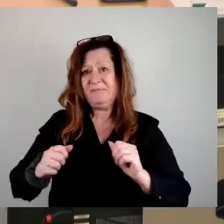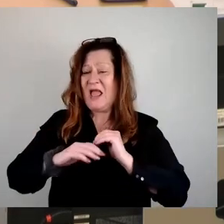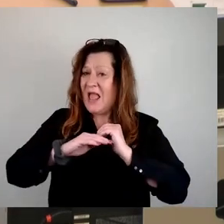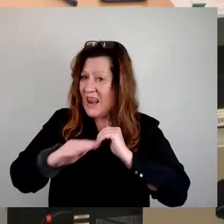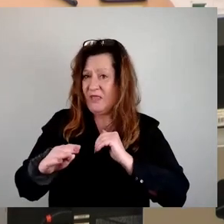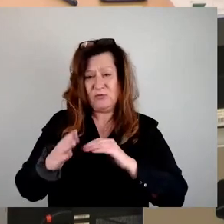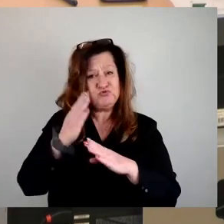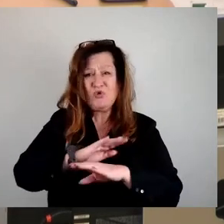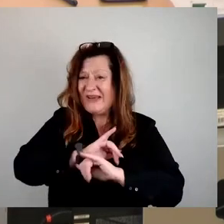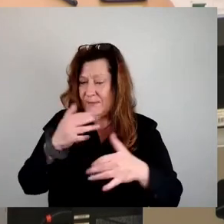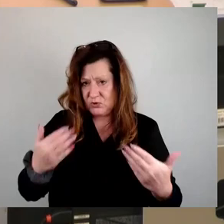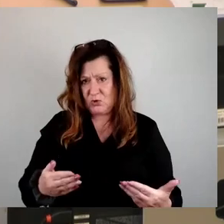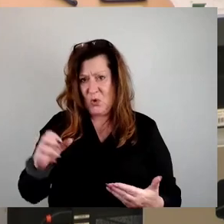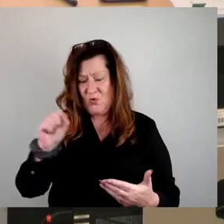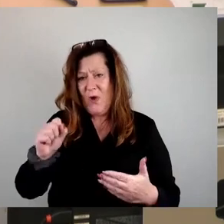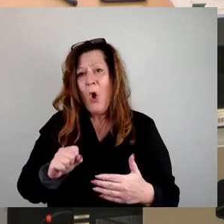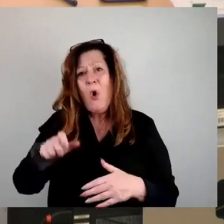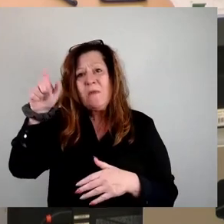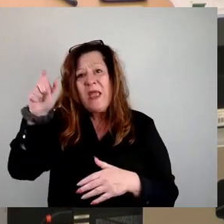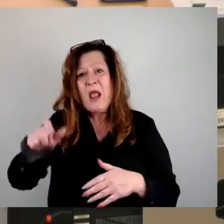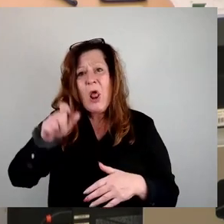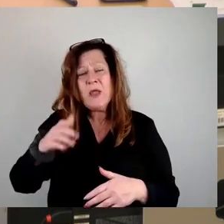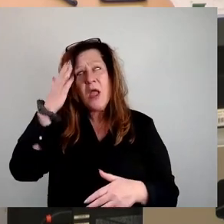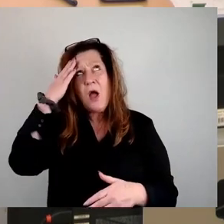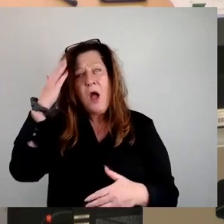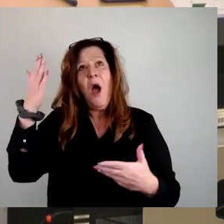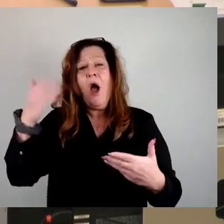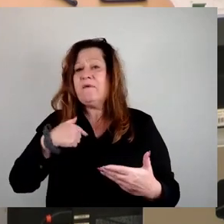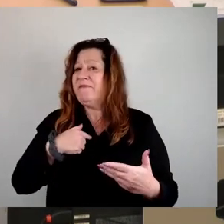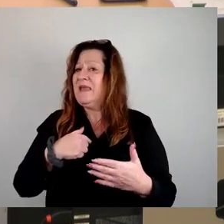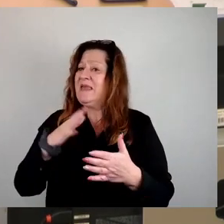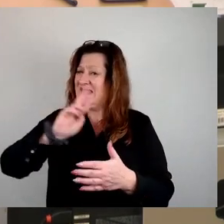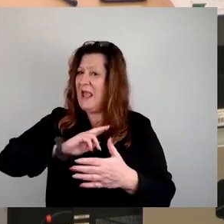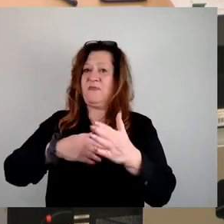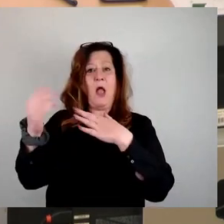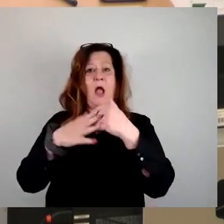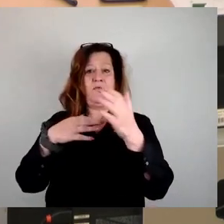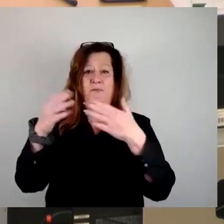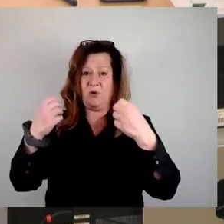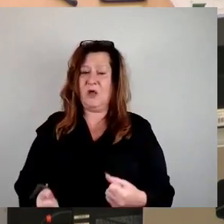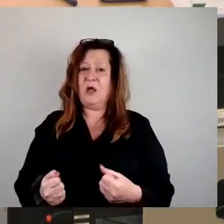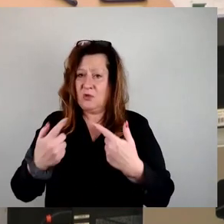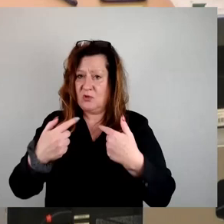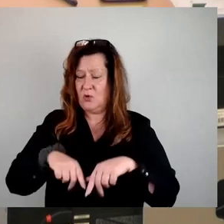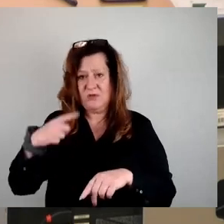weil die Leute wieder etwas an sich geglaubt haben, sich etwas schaffen wollten. Das ist unsere Philosophie. Vielen Dank.